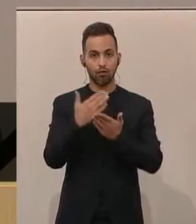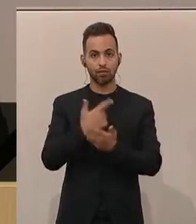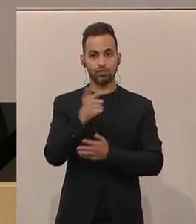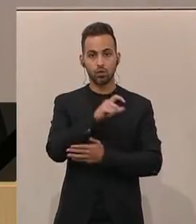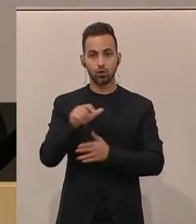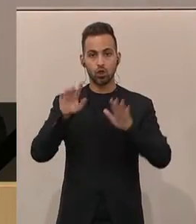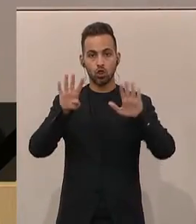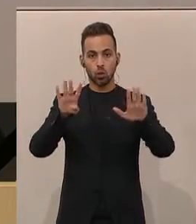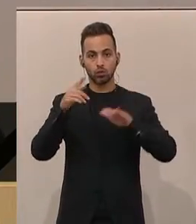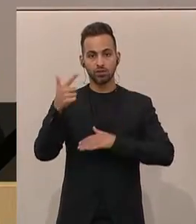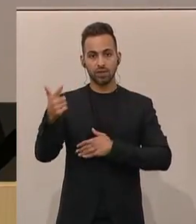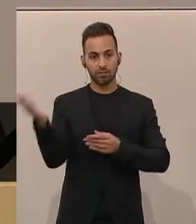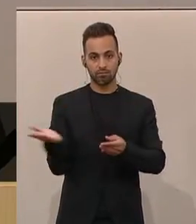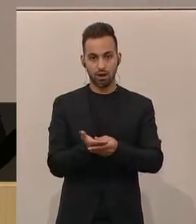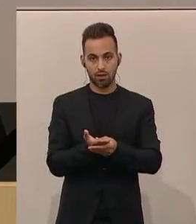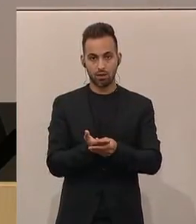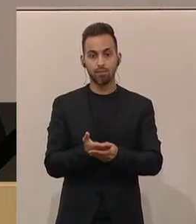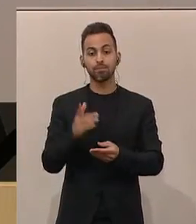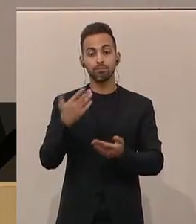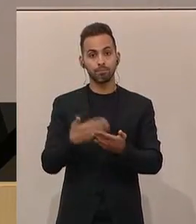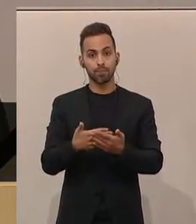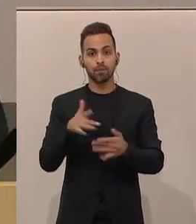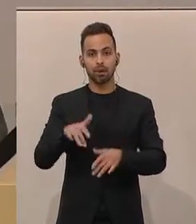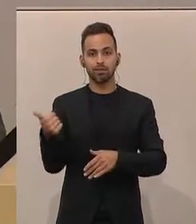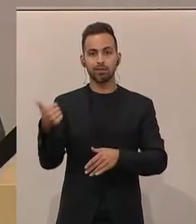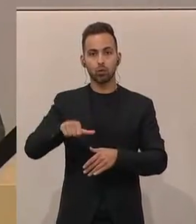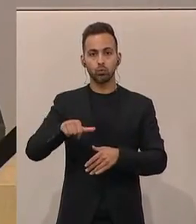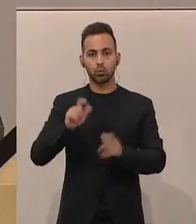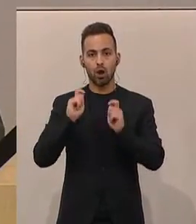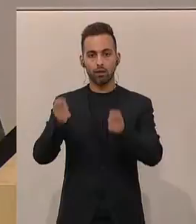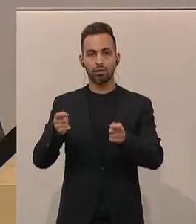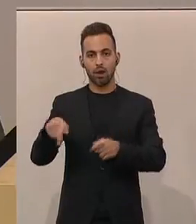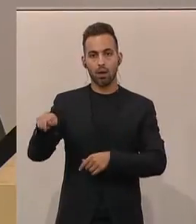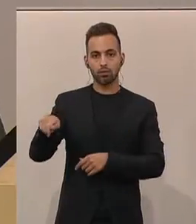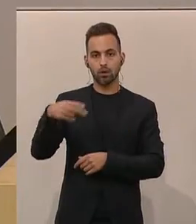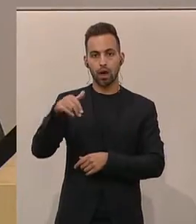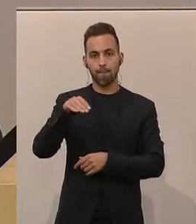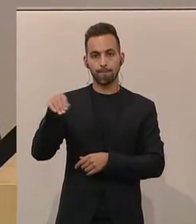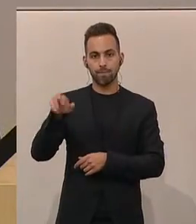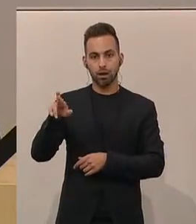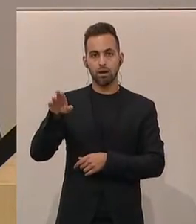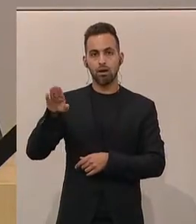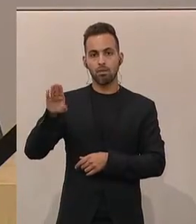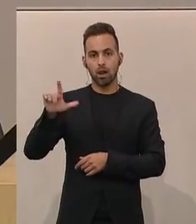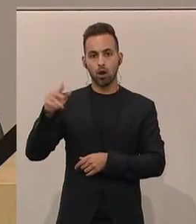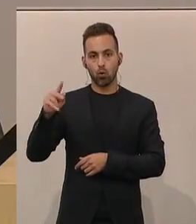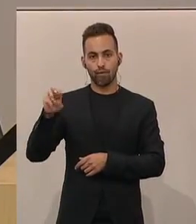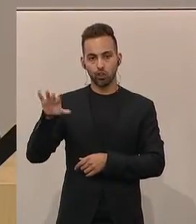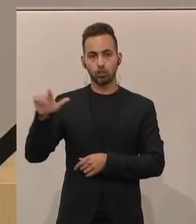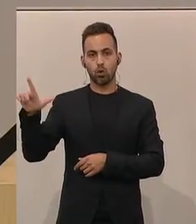229 der Beilagen. Hierzu liegen ein Zusatzantrag der Abgeordneten Hamamuchic, Belakowicz, Loacker,